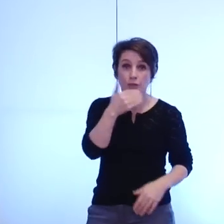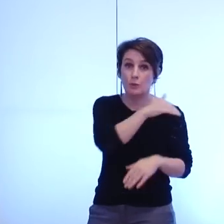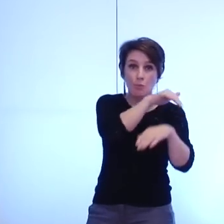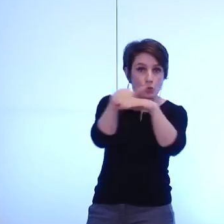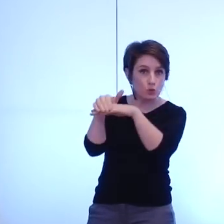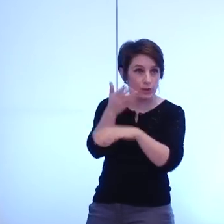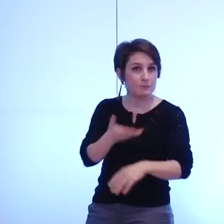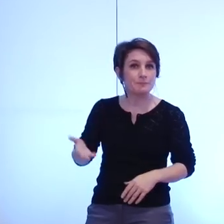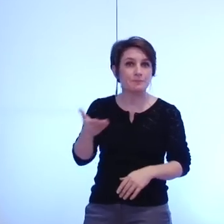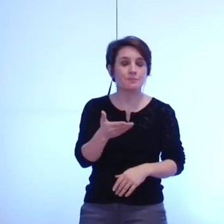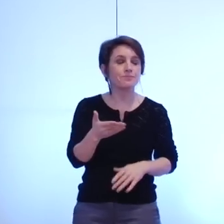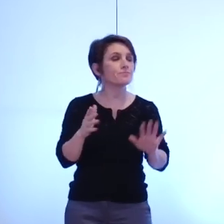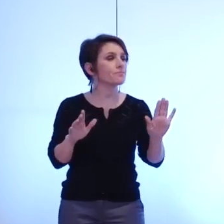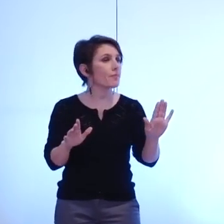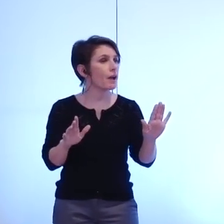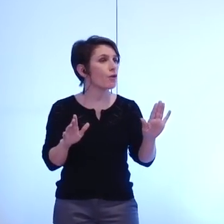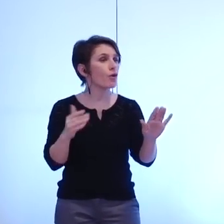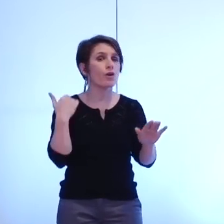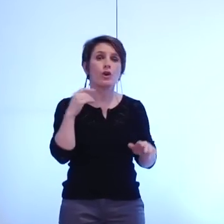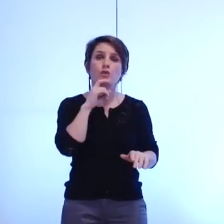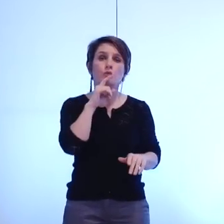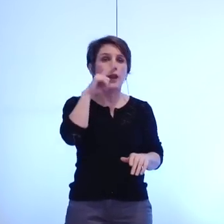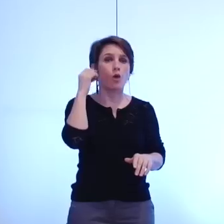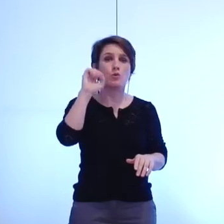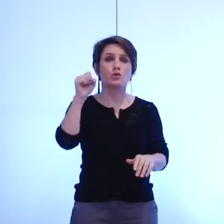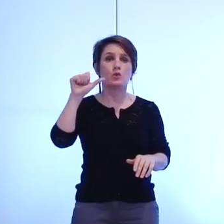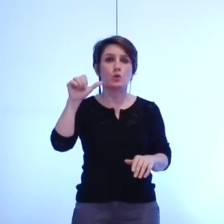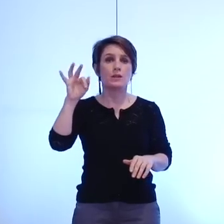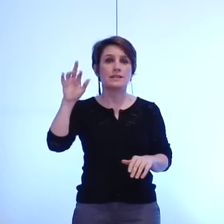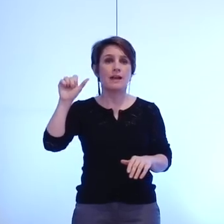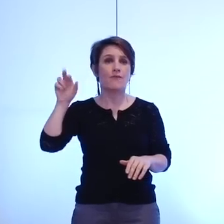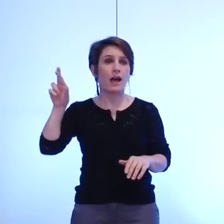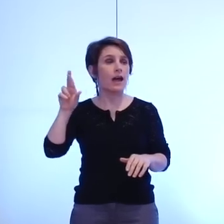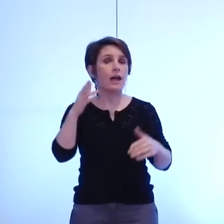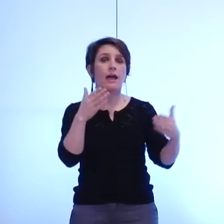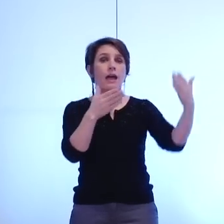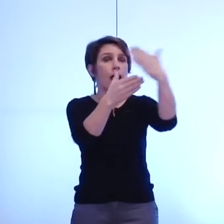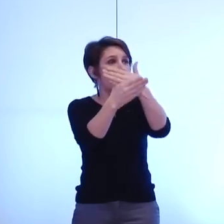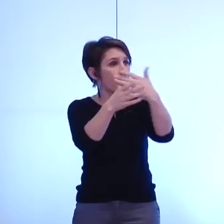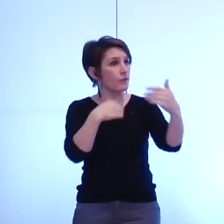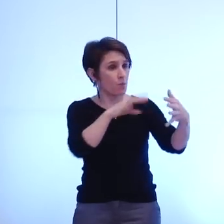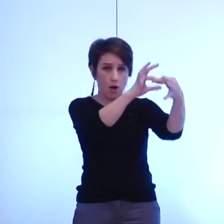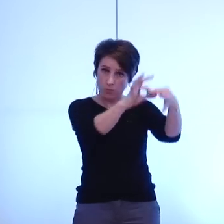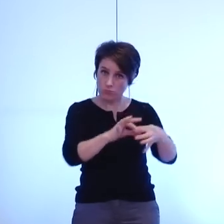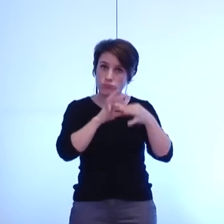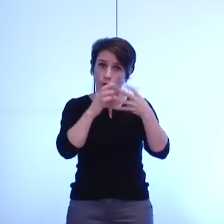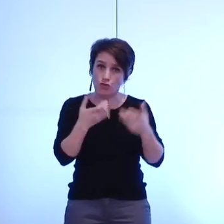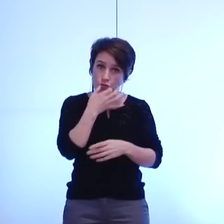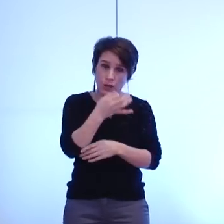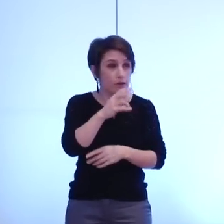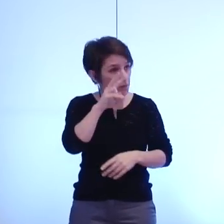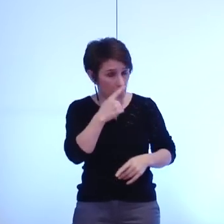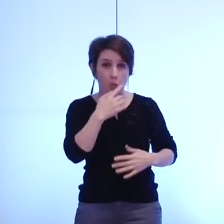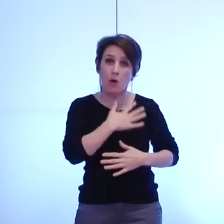à la suite de l'intervention de Jérôme Safar que je suis pleinement satisfaite et sans nul doute d'autres dans cette